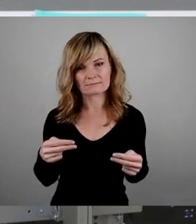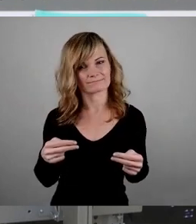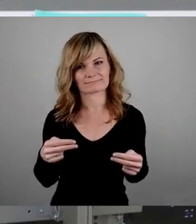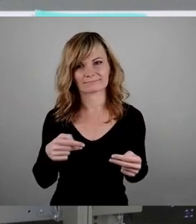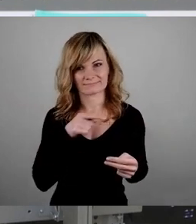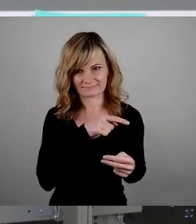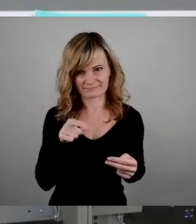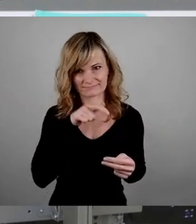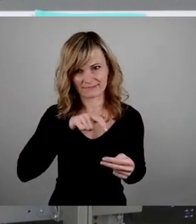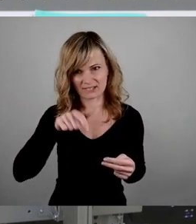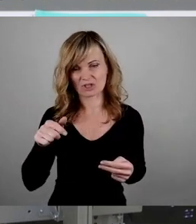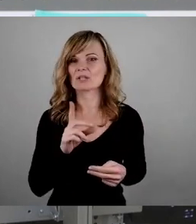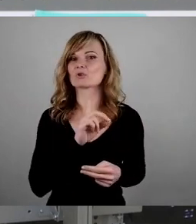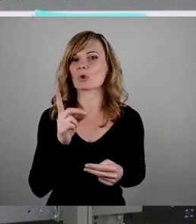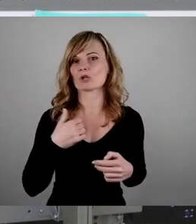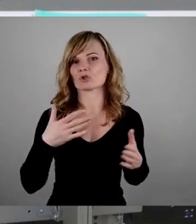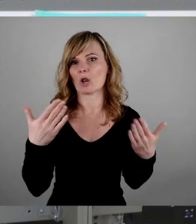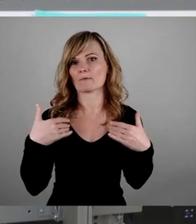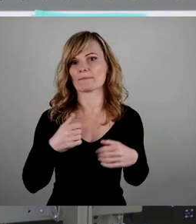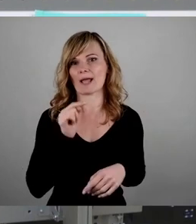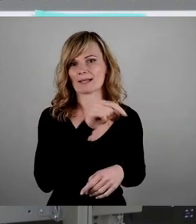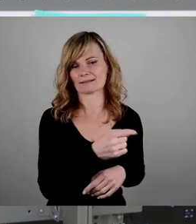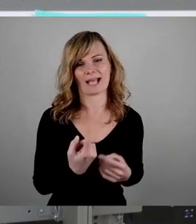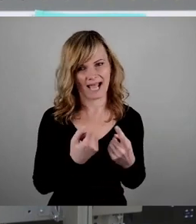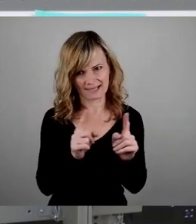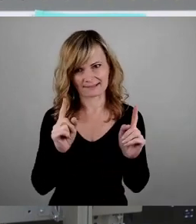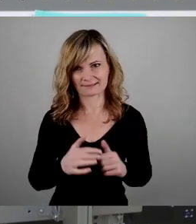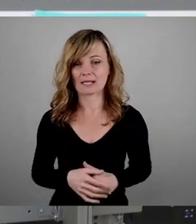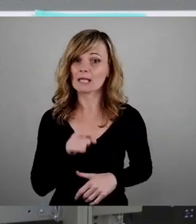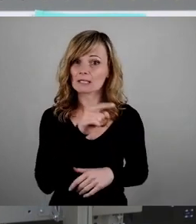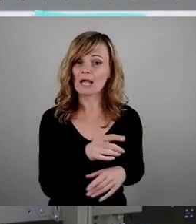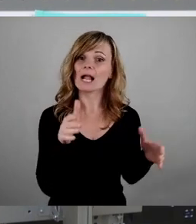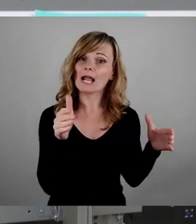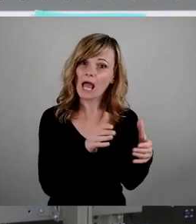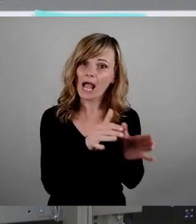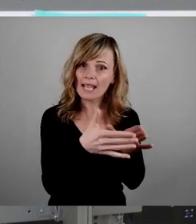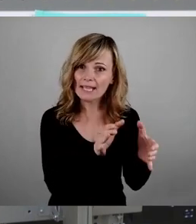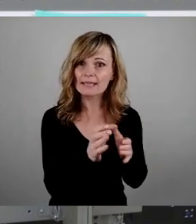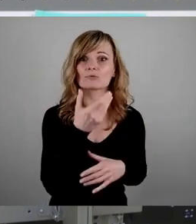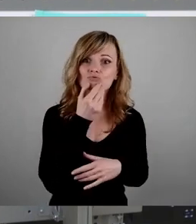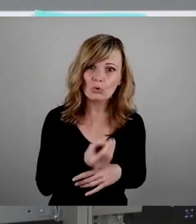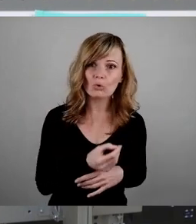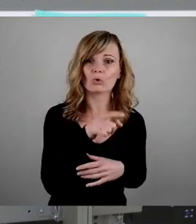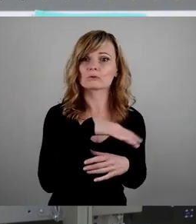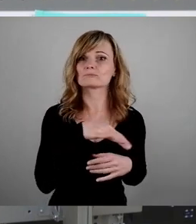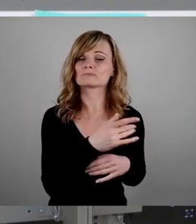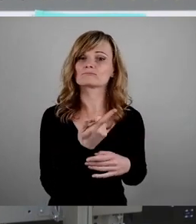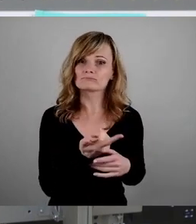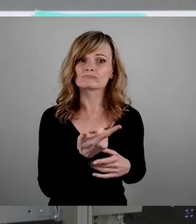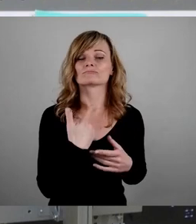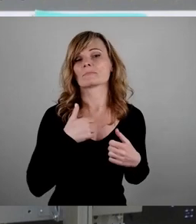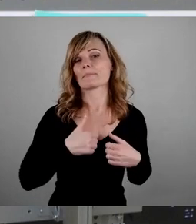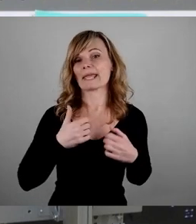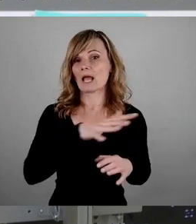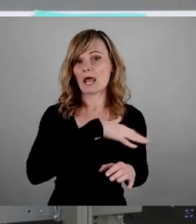Das Dölzchener Luftbad ist klein, es ist fein, es ist ein Kleinod der Dresdner Bäderlandschaft, eine Institution